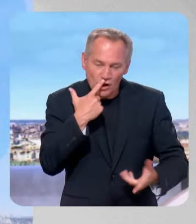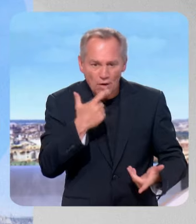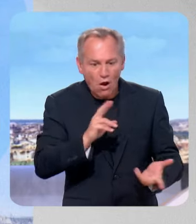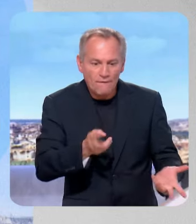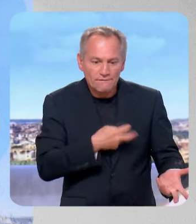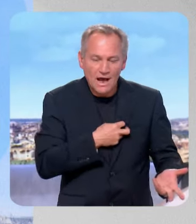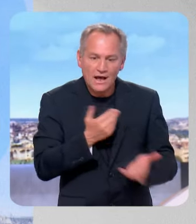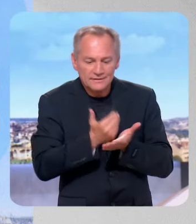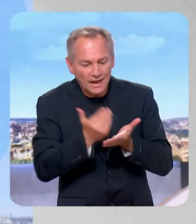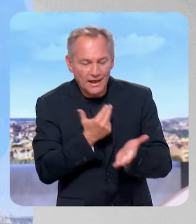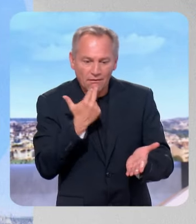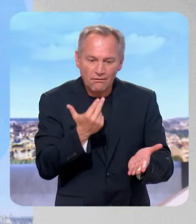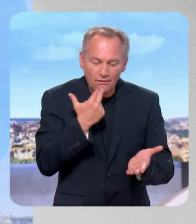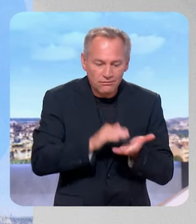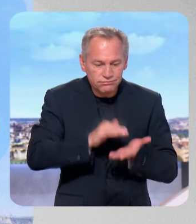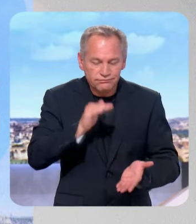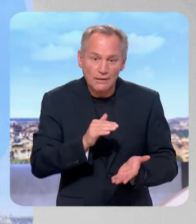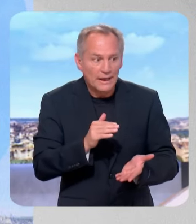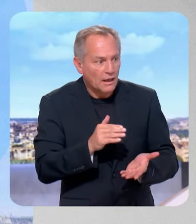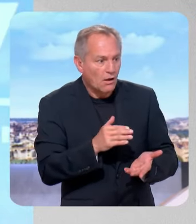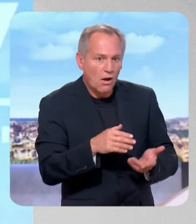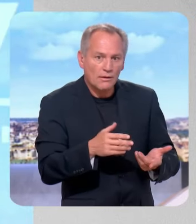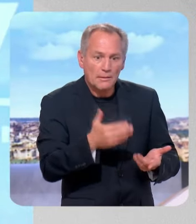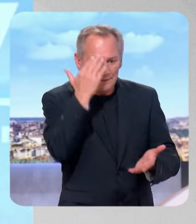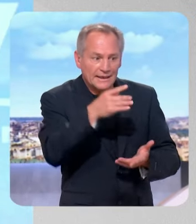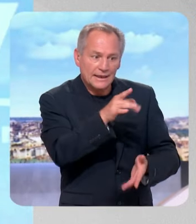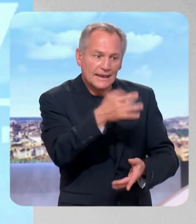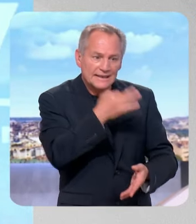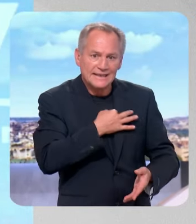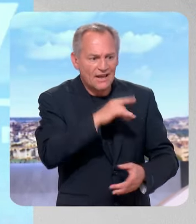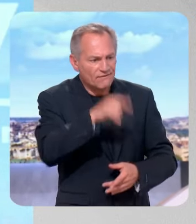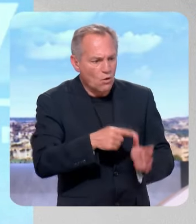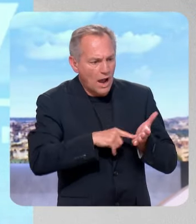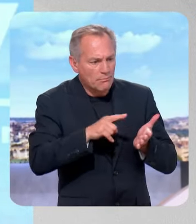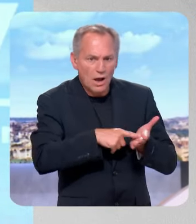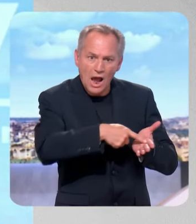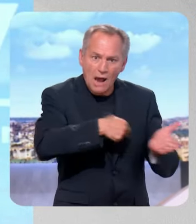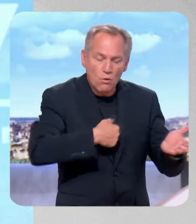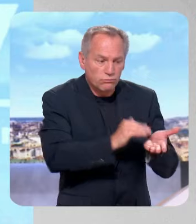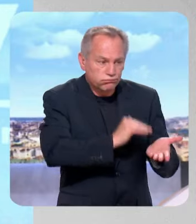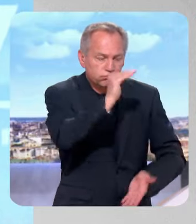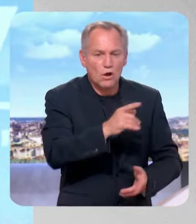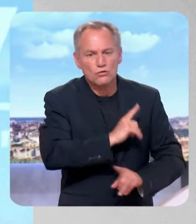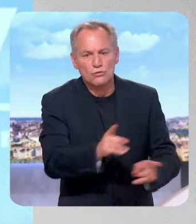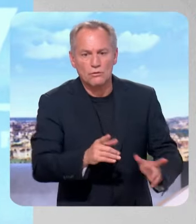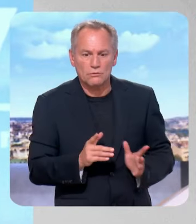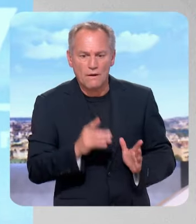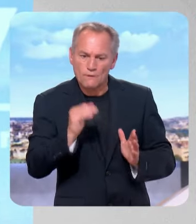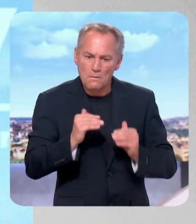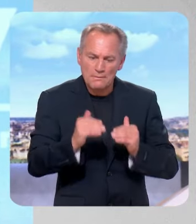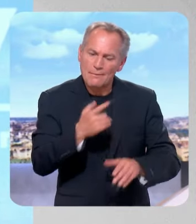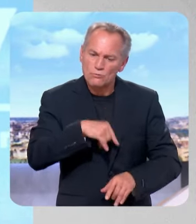petit peu d'air, ce n pas le moment de leur dire qu'on va augmenter leurs impôts. Au contraire, il faut continuer dans cette politique où nous refusons